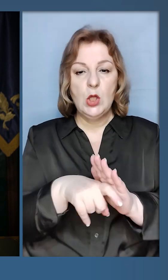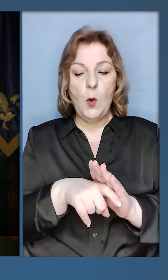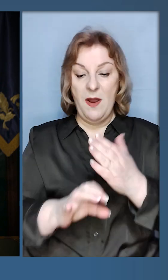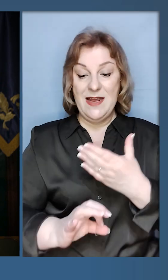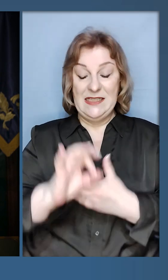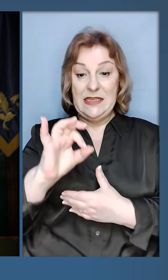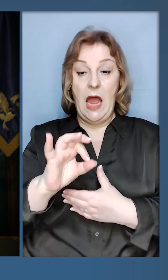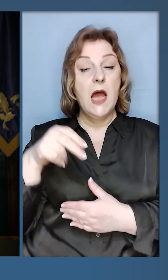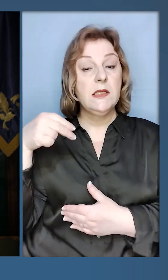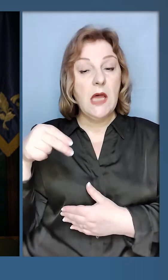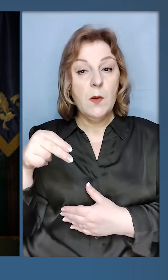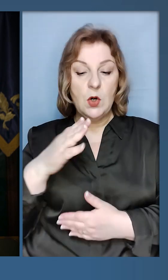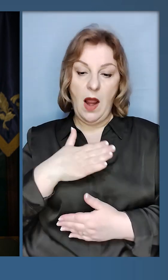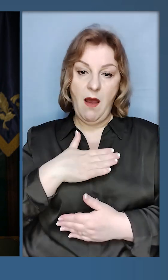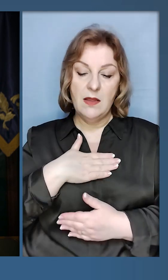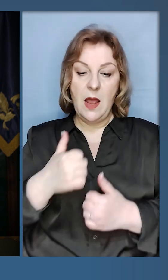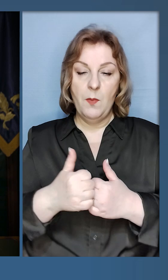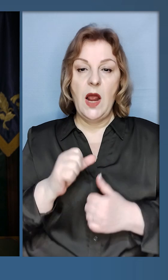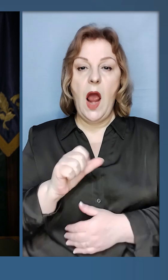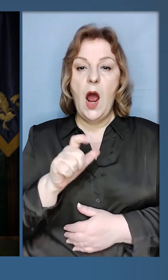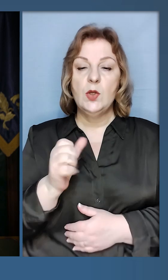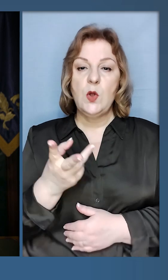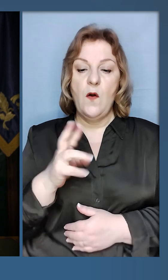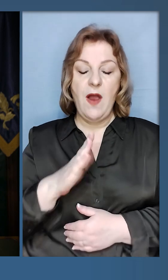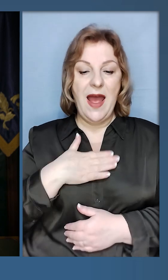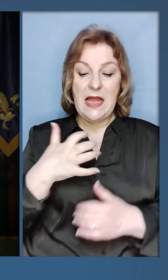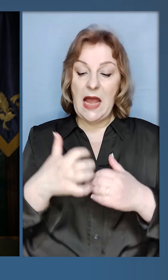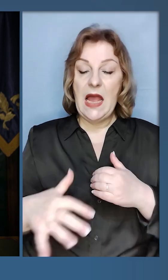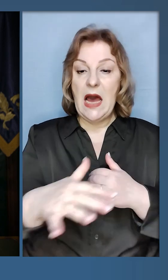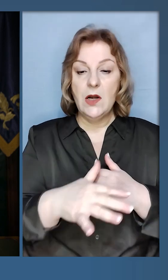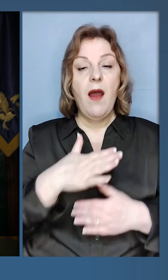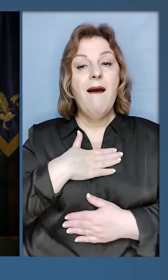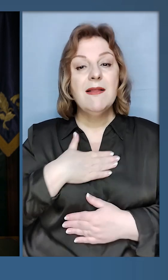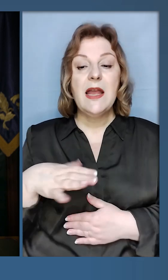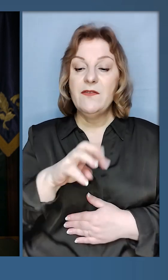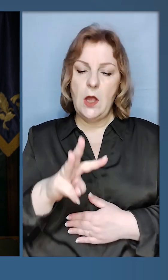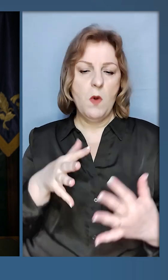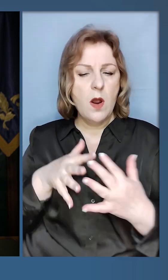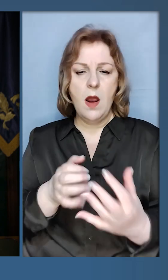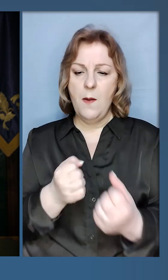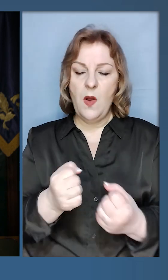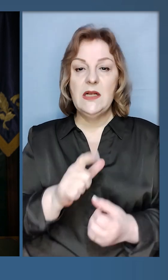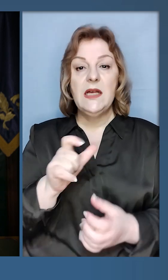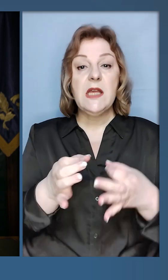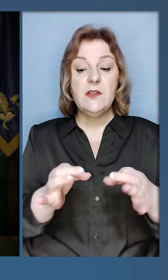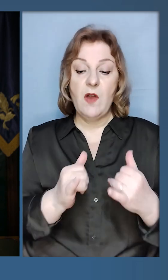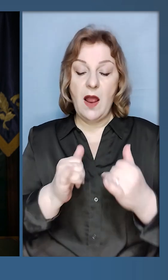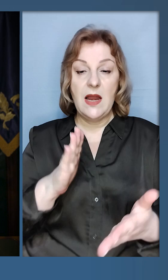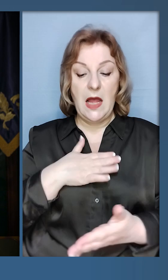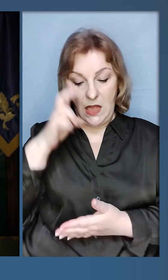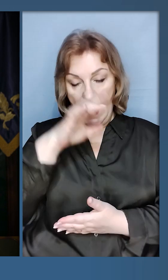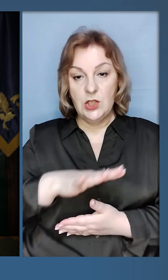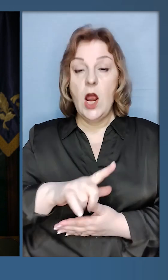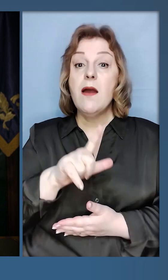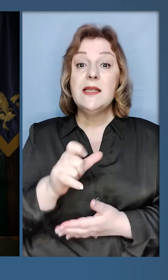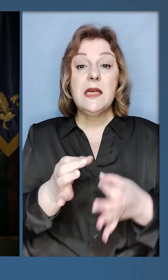Авгіївка, весь наш Донбас, наш Схід, Запоріжжя, наше Приазов'я, наша Херсонщина. Я дякую